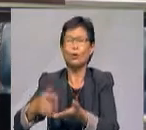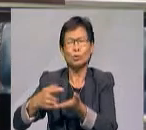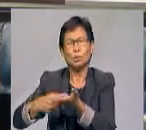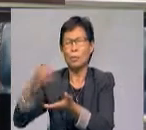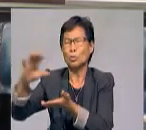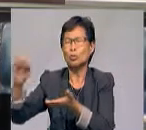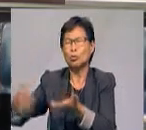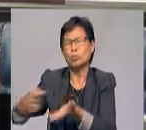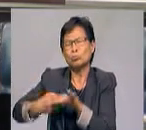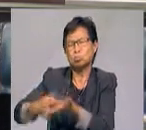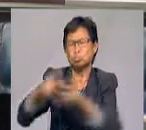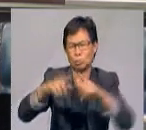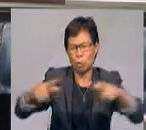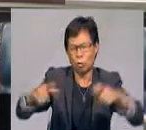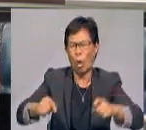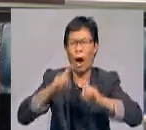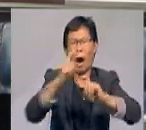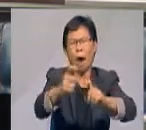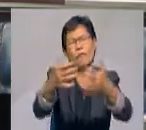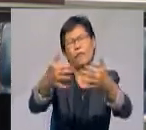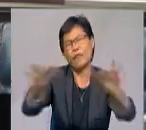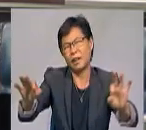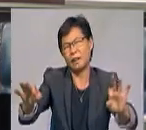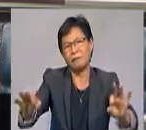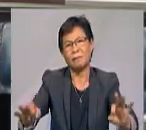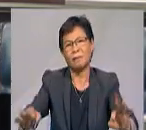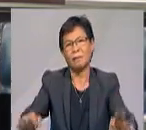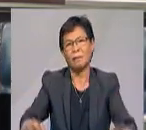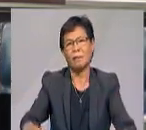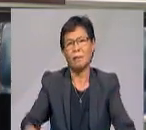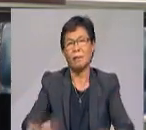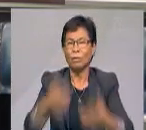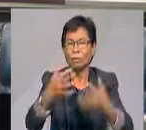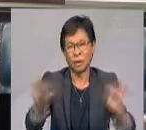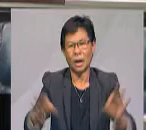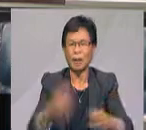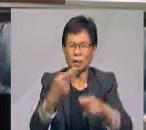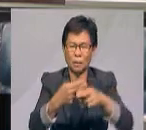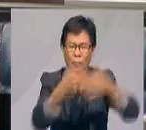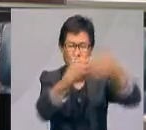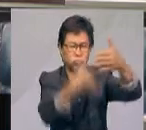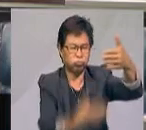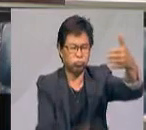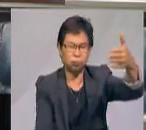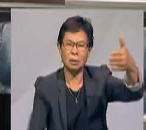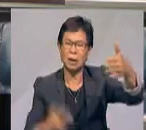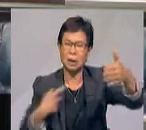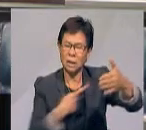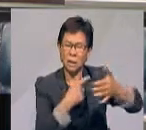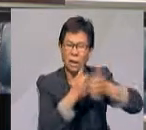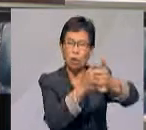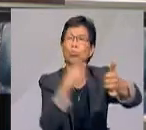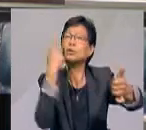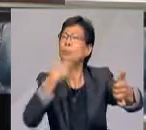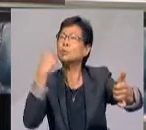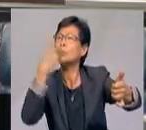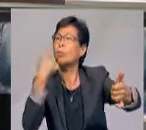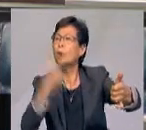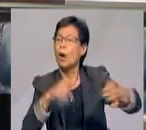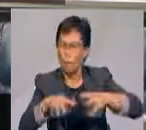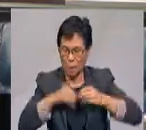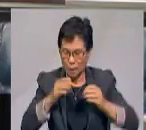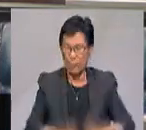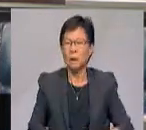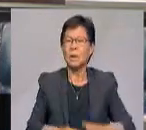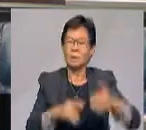menonton!